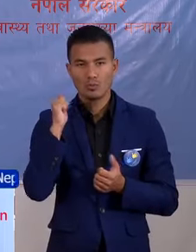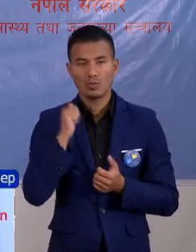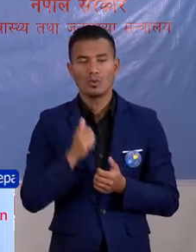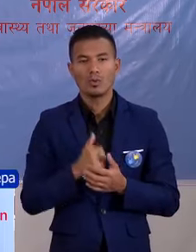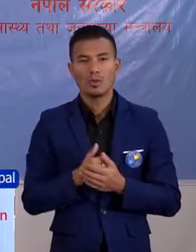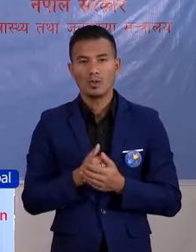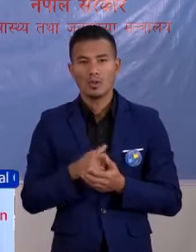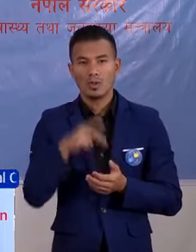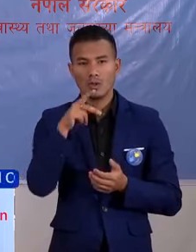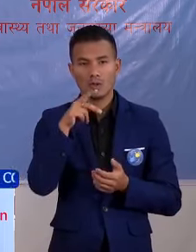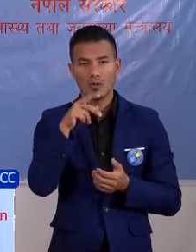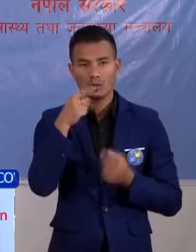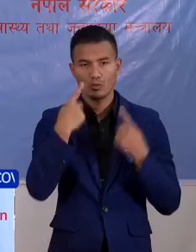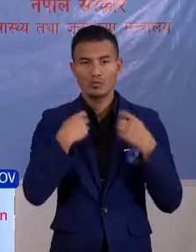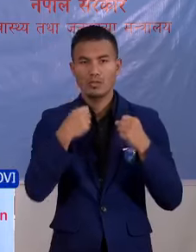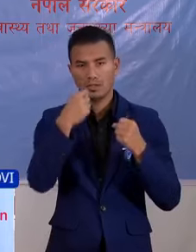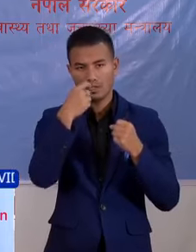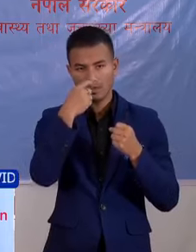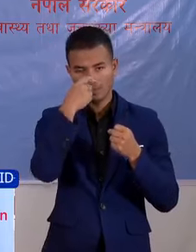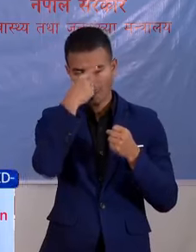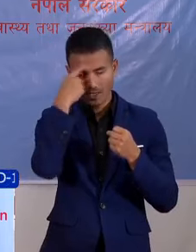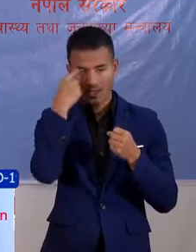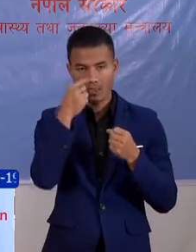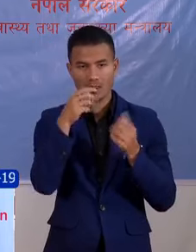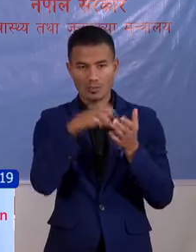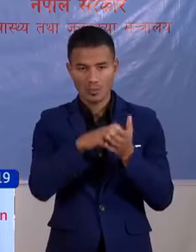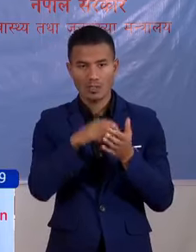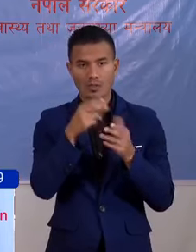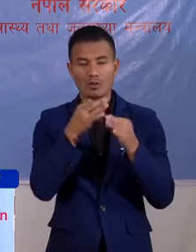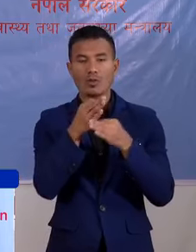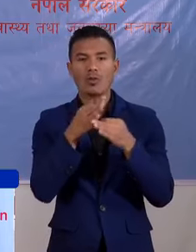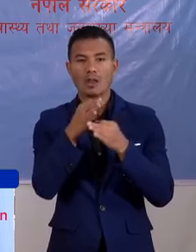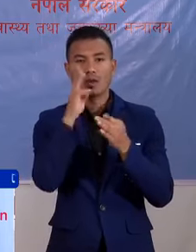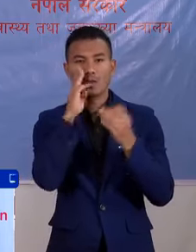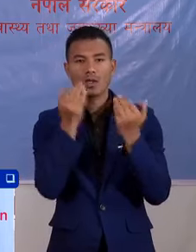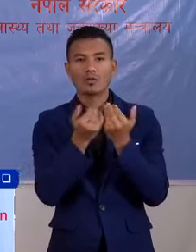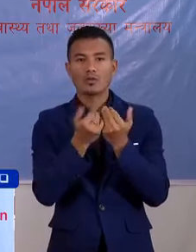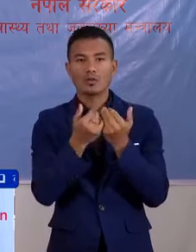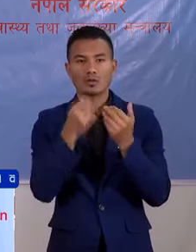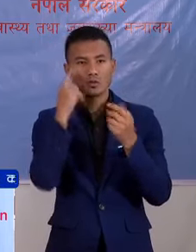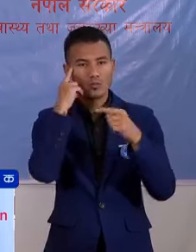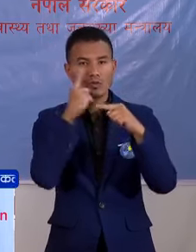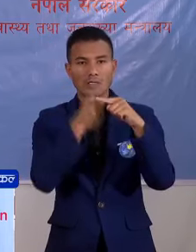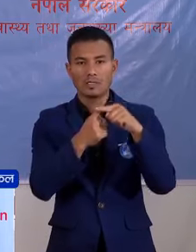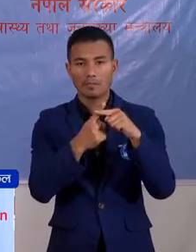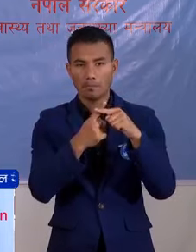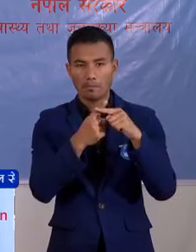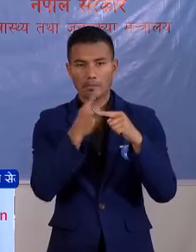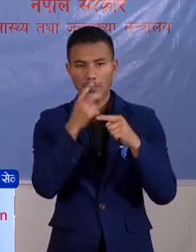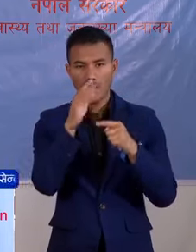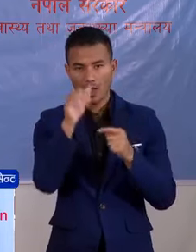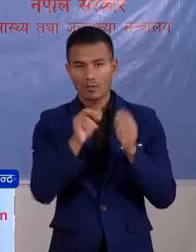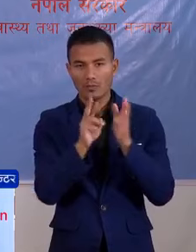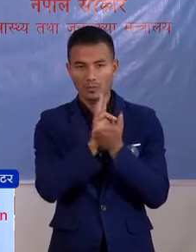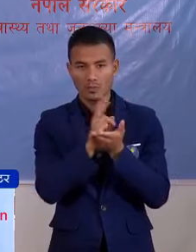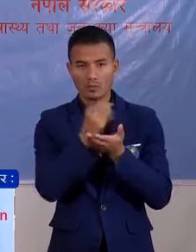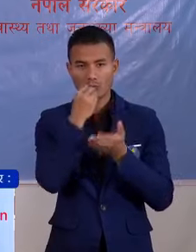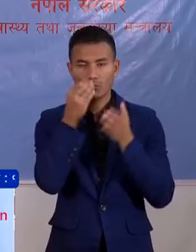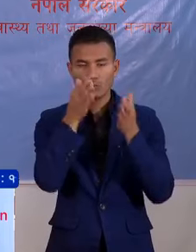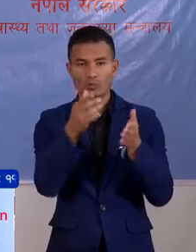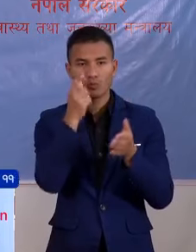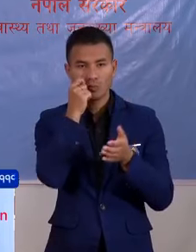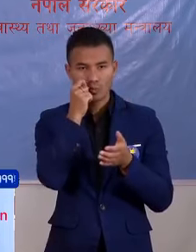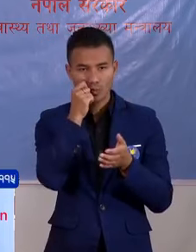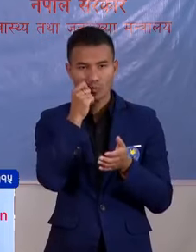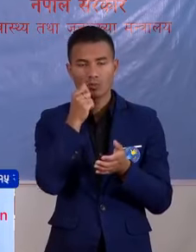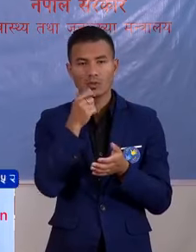इजो पीपी स्वास्ते बिग्यान प्रतिस्ठान दरान मा गरिएको नमुना परिक्षेन मा पोजिटिव देखीनु भायका बोजपूर का सब बिश्वर्शे